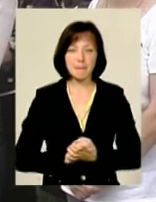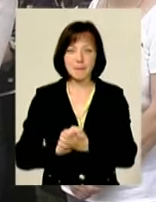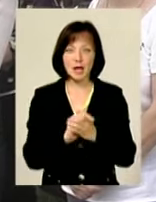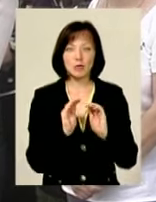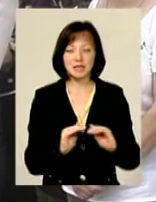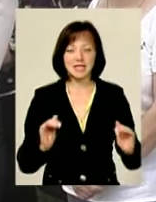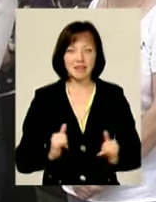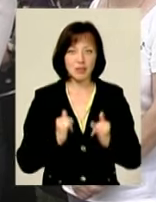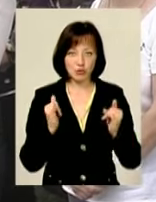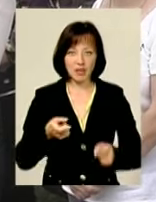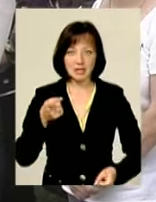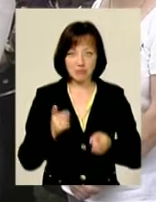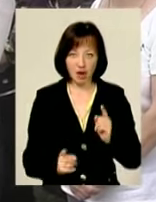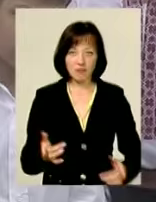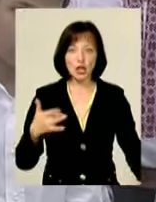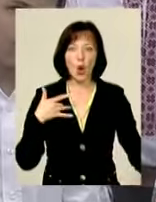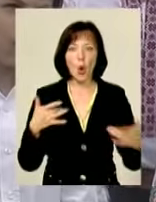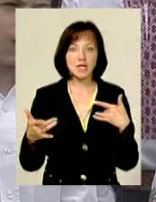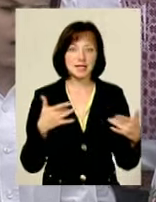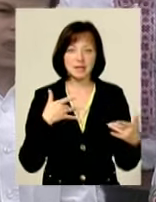влаштували для гостей справжній концерт.